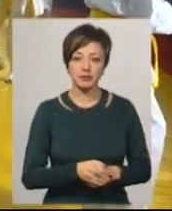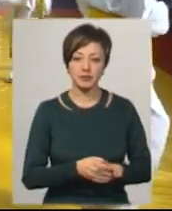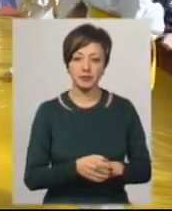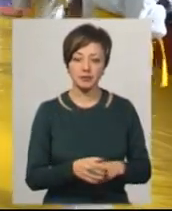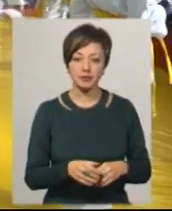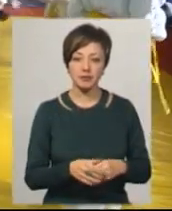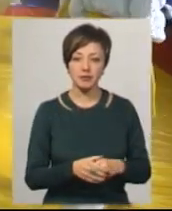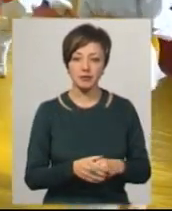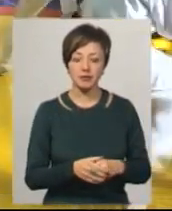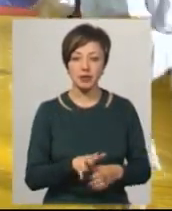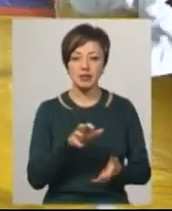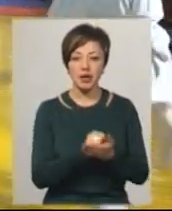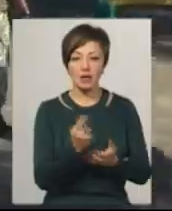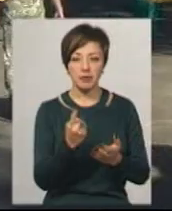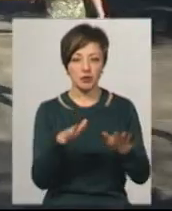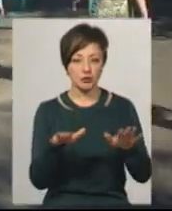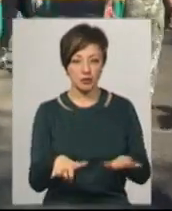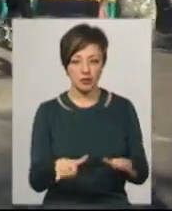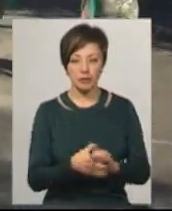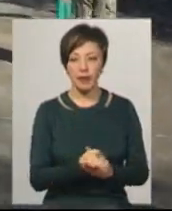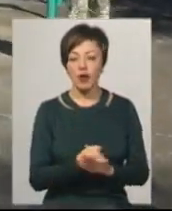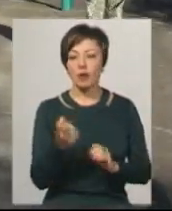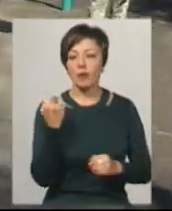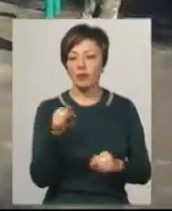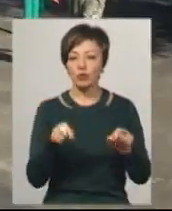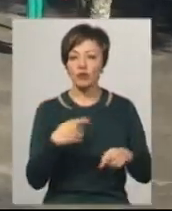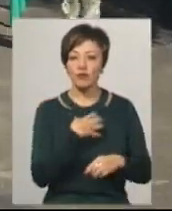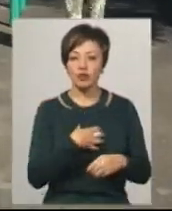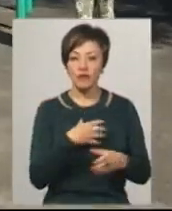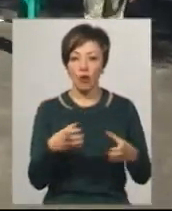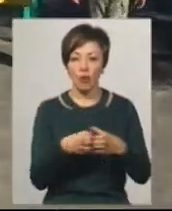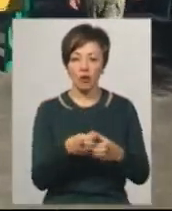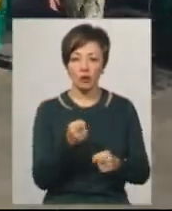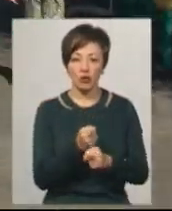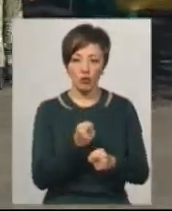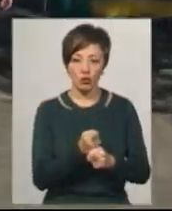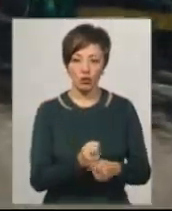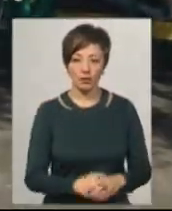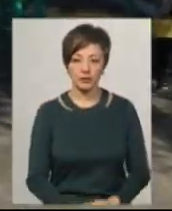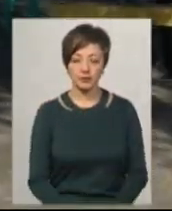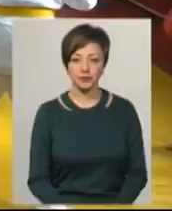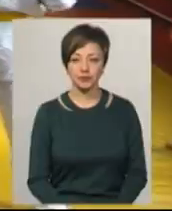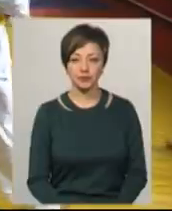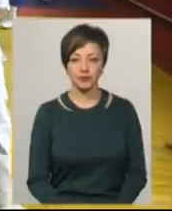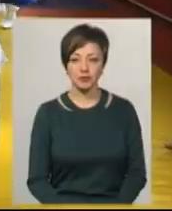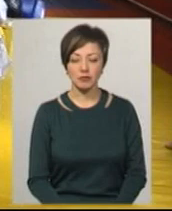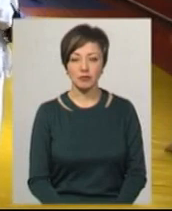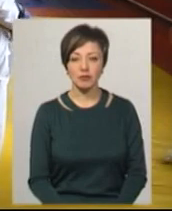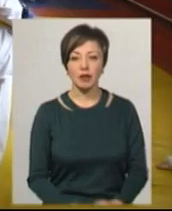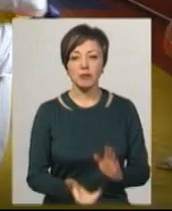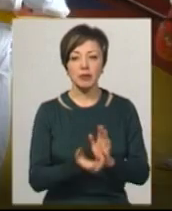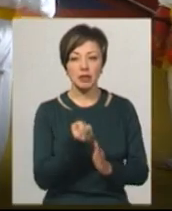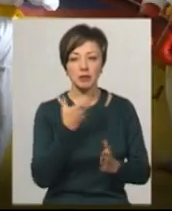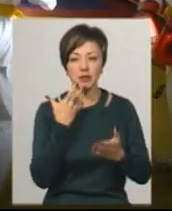В боях зайняв перше місце. Щоб перемогти, тут важлива командна робота, ділиться Олександр Школьник. Підтримка